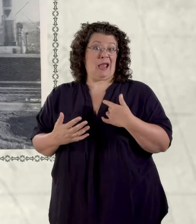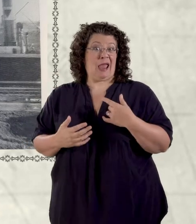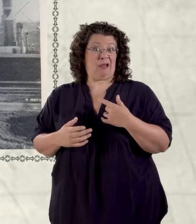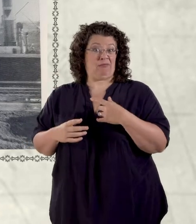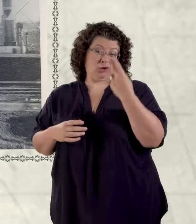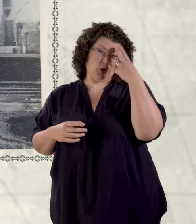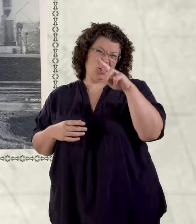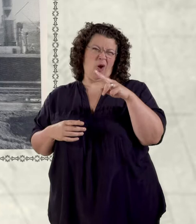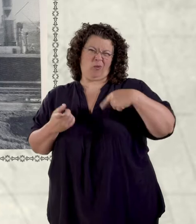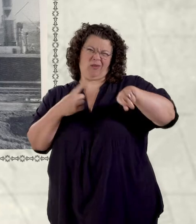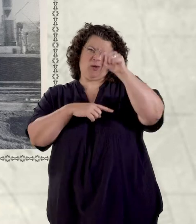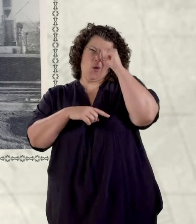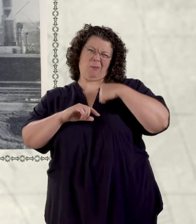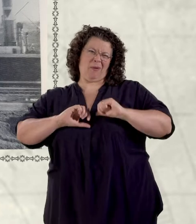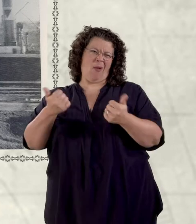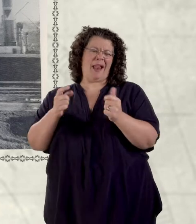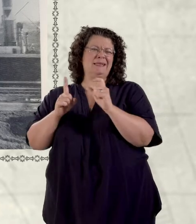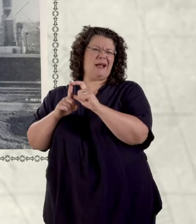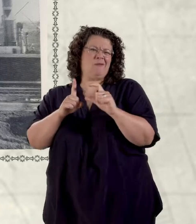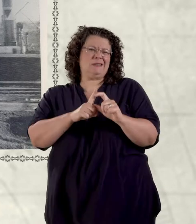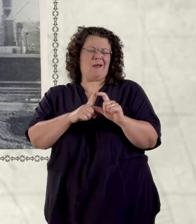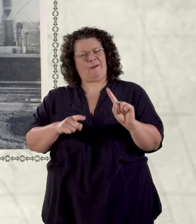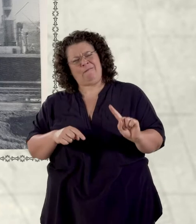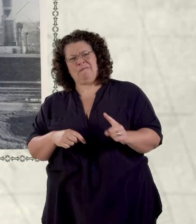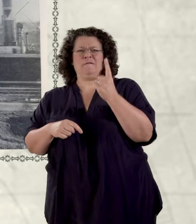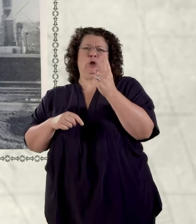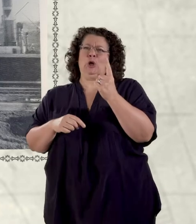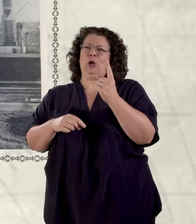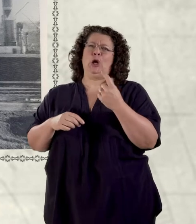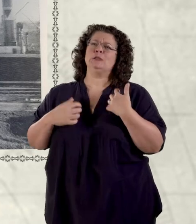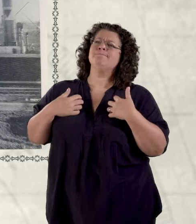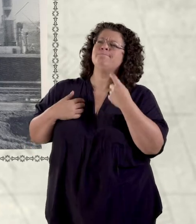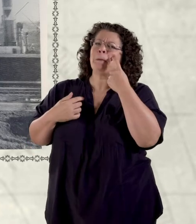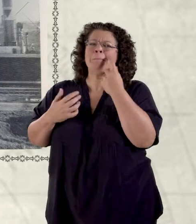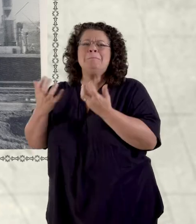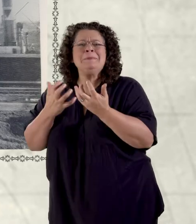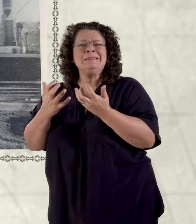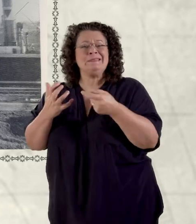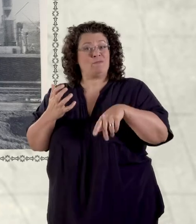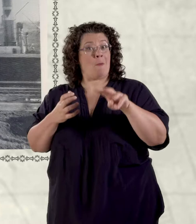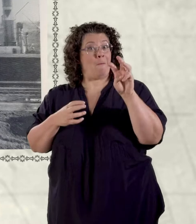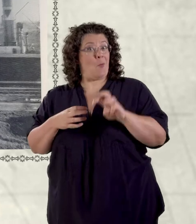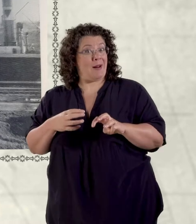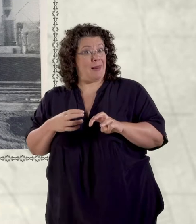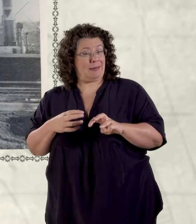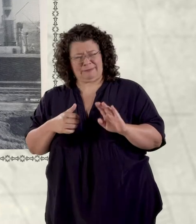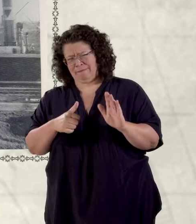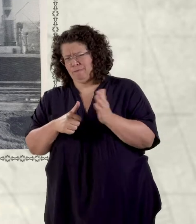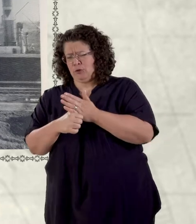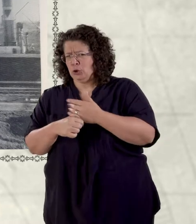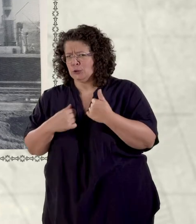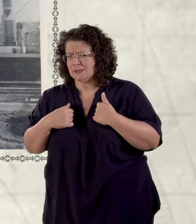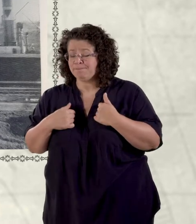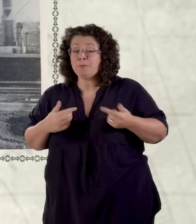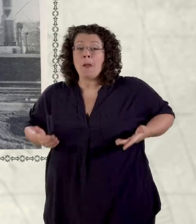Cymru. Ges i'n eni y mis Raghfir 1818, y mentre bychan Llandinam, yng Nghynolbarth